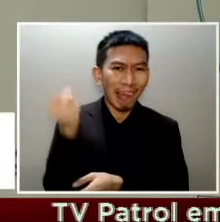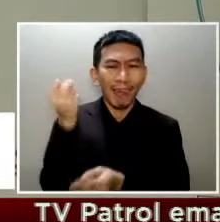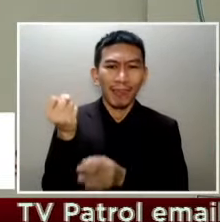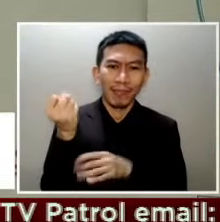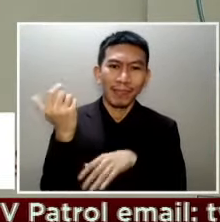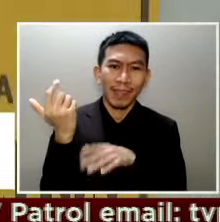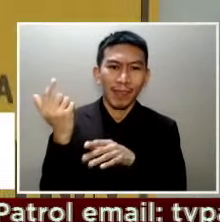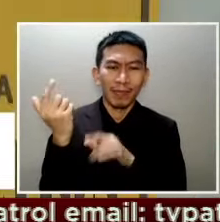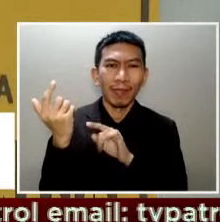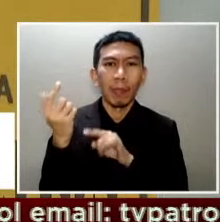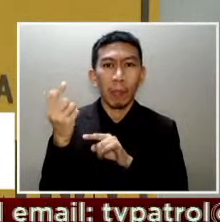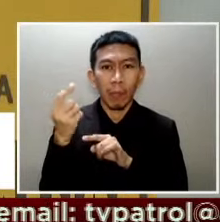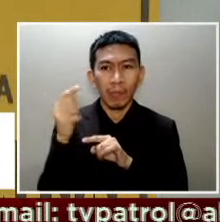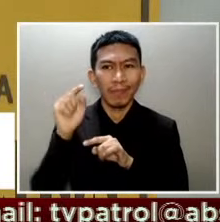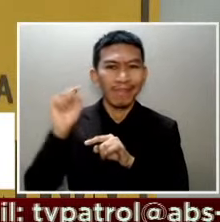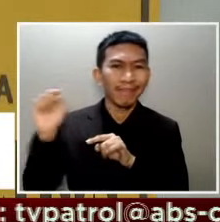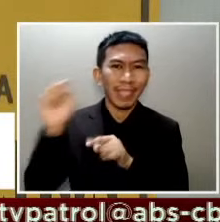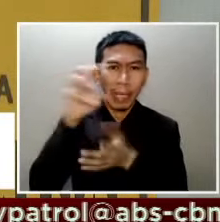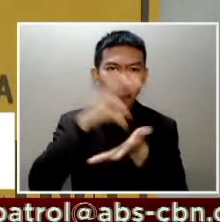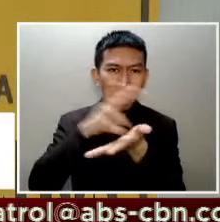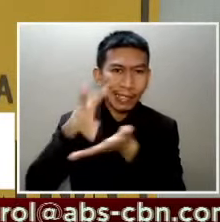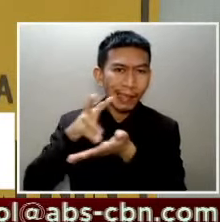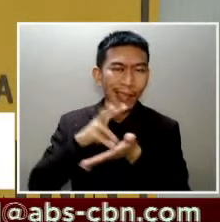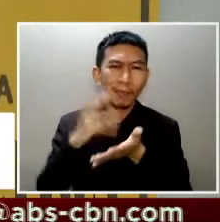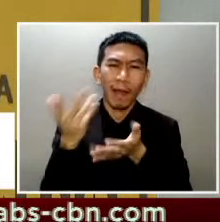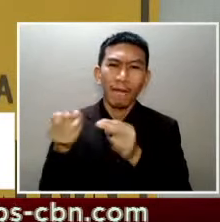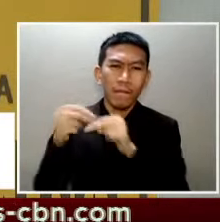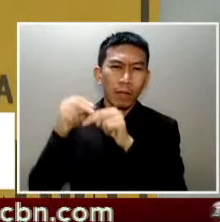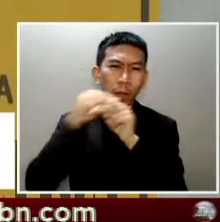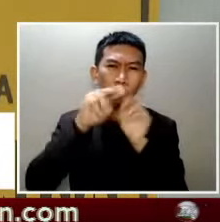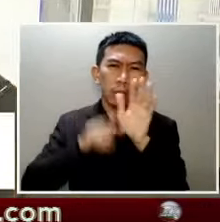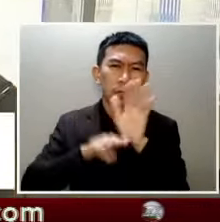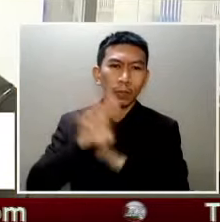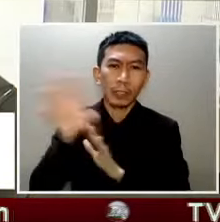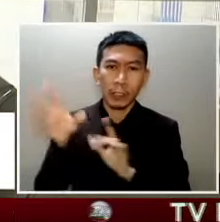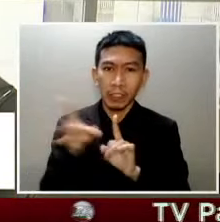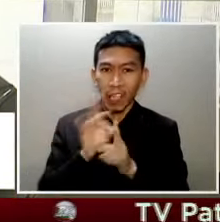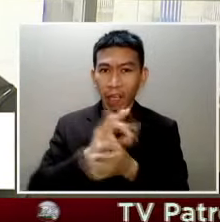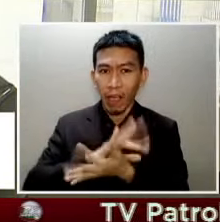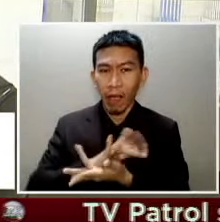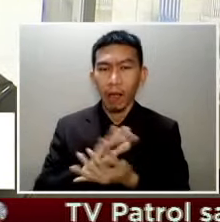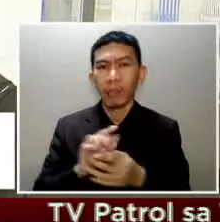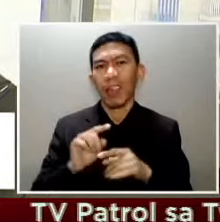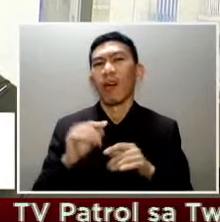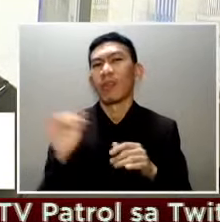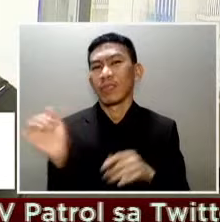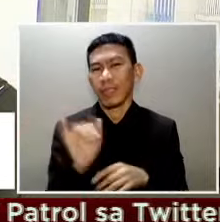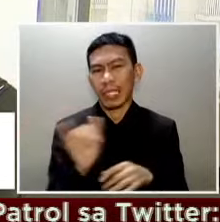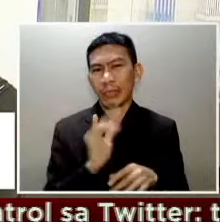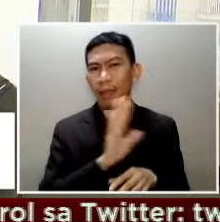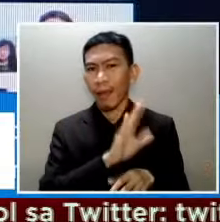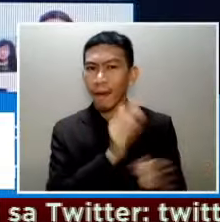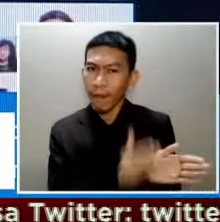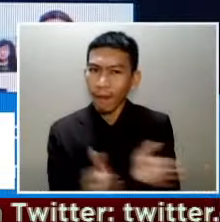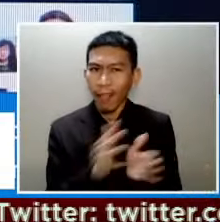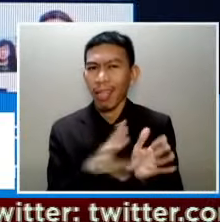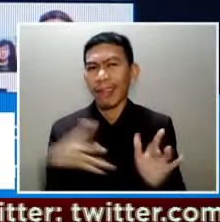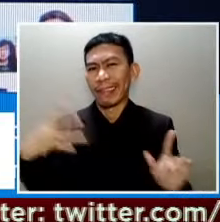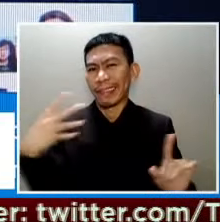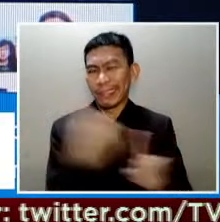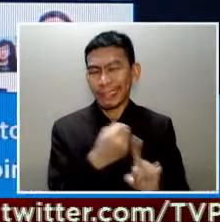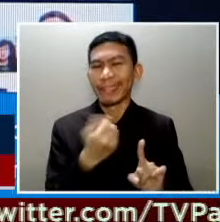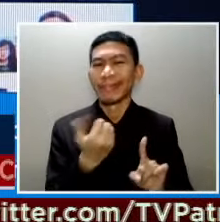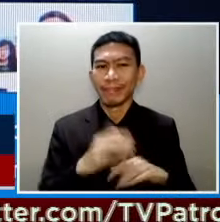na mataas ang kaso ng COVID-19 apektado rin ang marami pang aspeto ng kanilang preparasyon almost